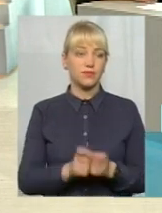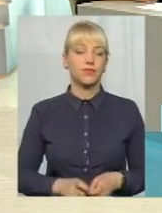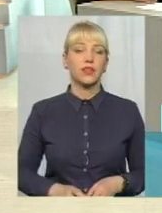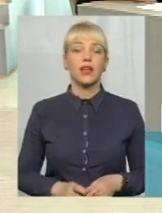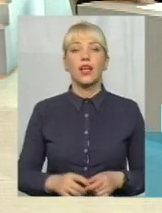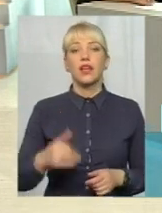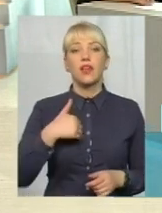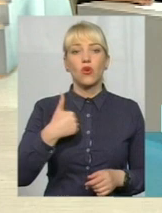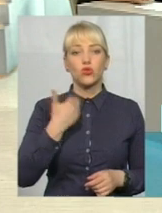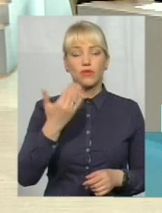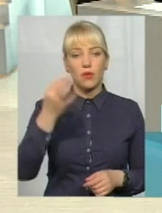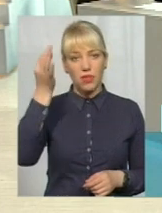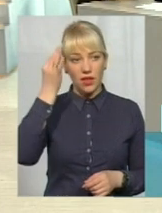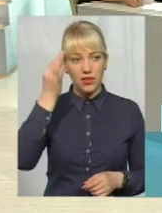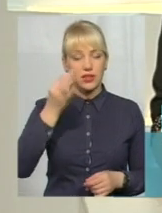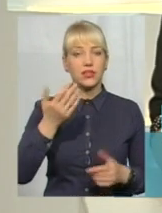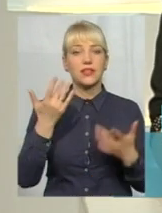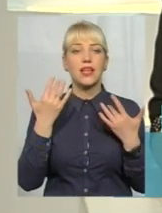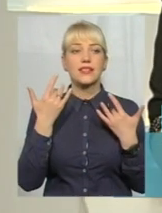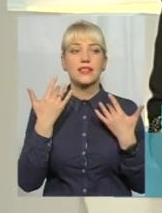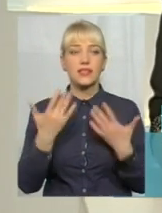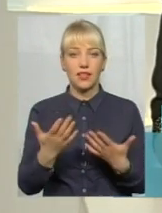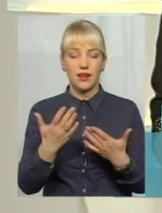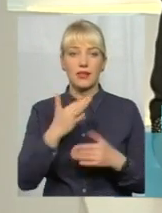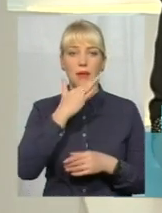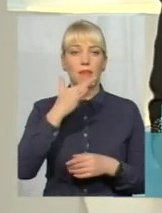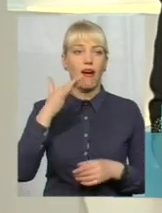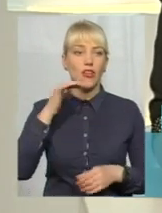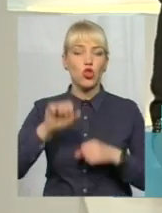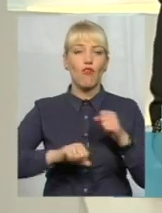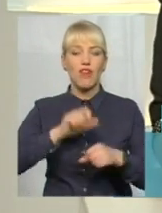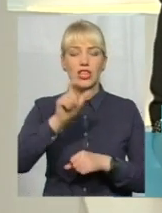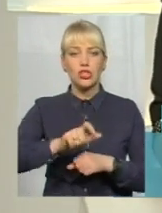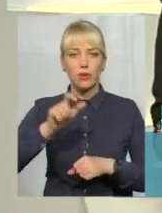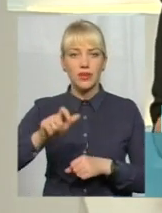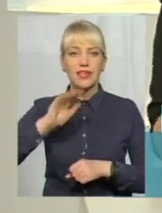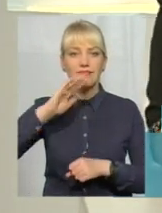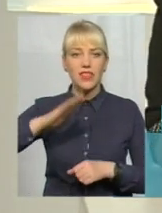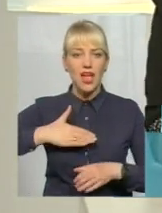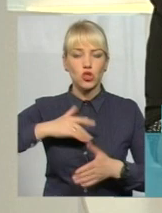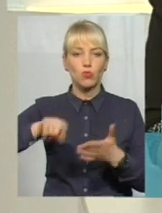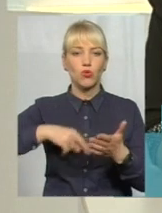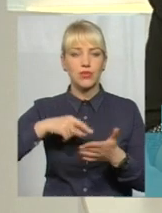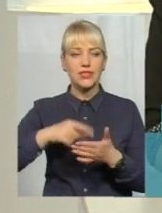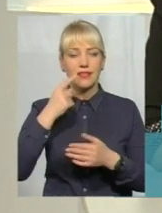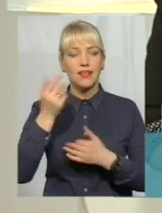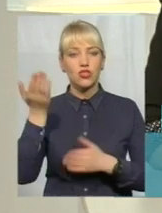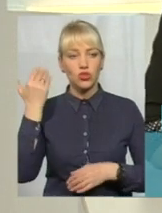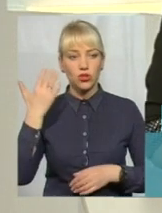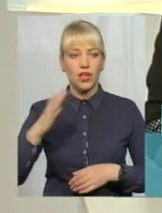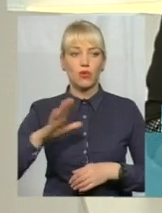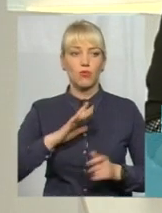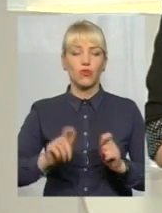Я хочу нагадати, наскільки багато велосипедістів в нашому місті. Нещодавно було відкриття